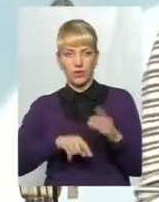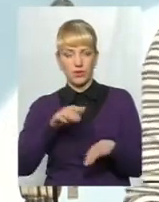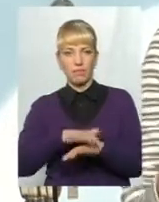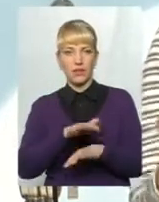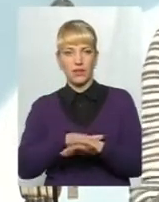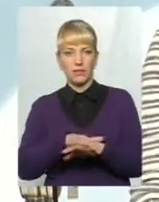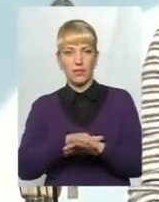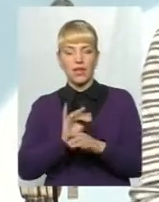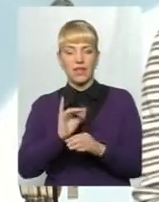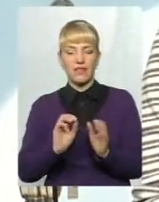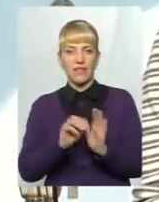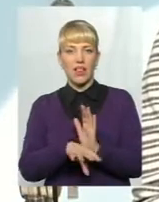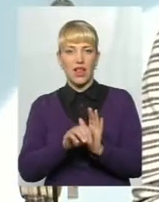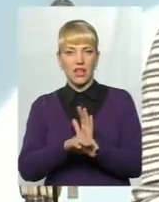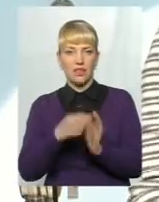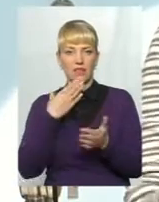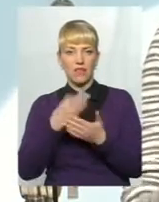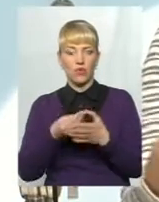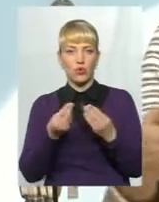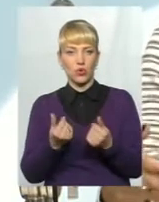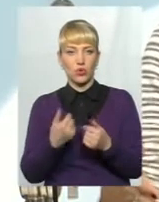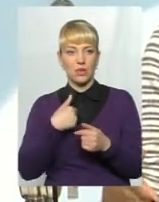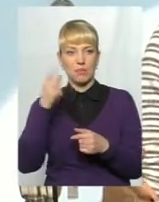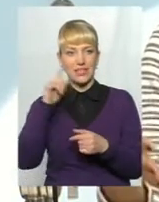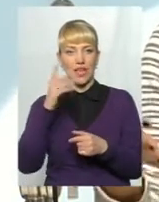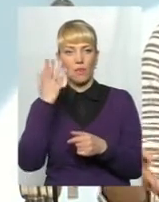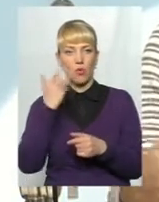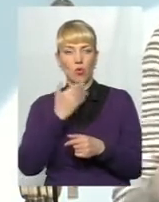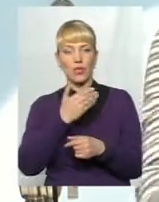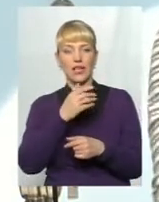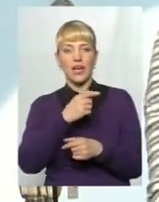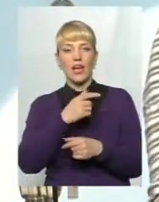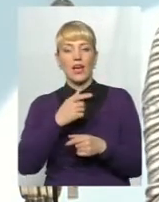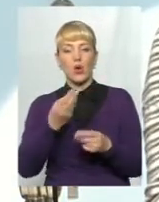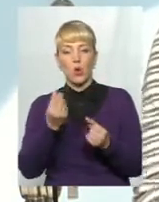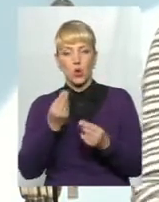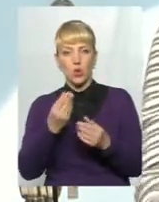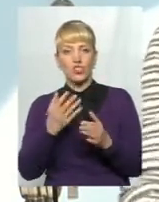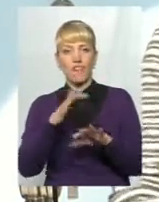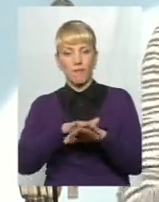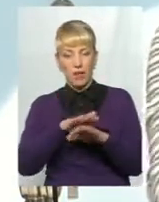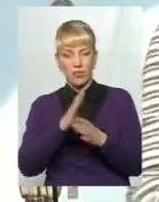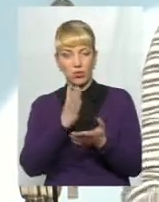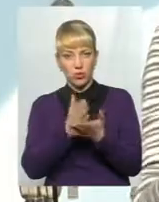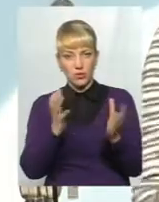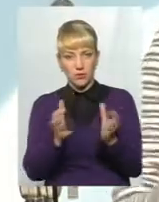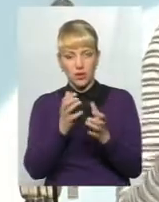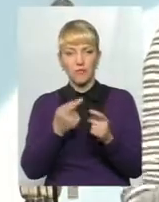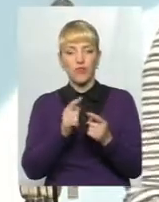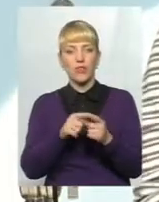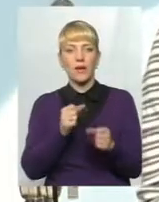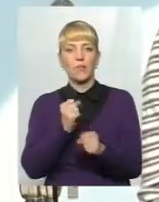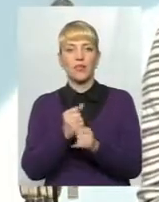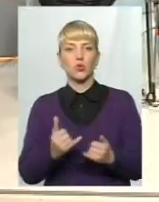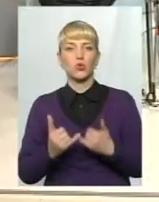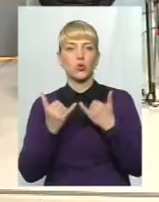системі і вкладати свої гроші. А ми знаємо, коли вони в банку, вони працюють на країну. Як би там не було, вони все рівно